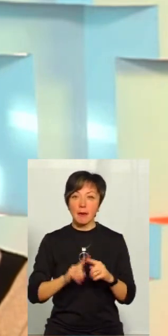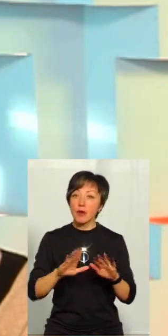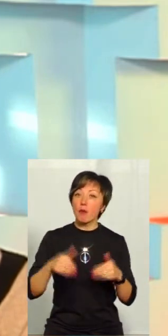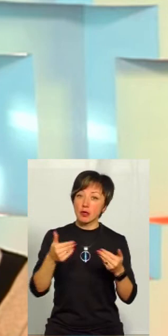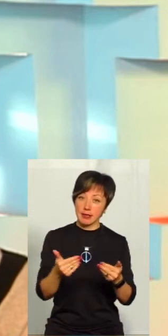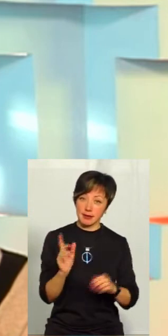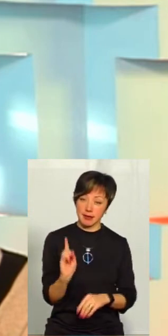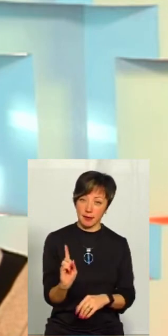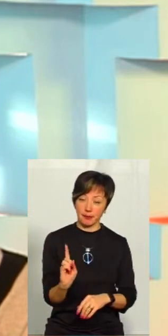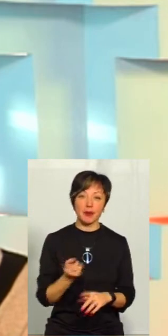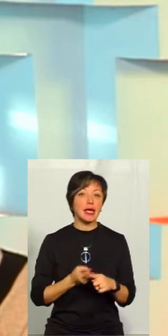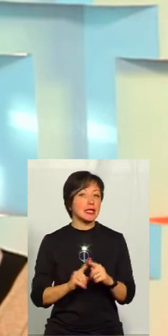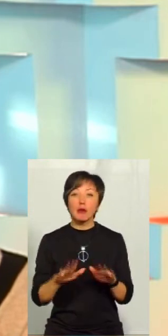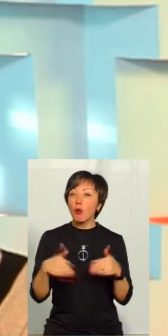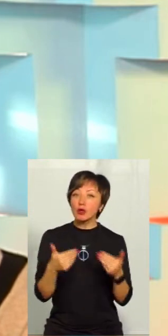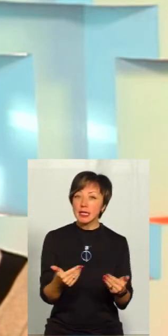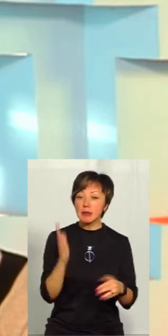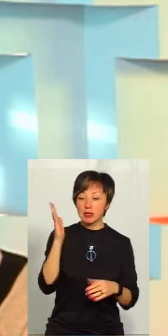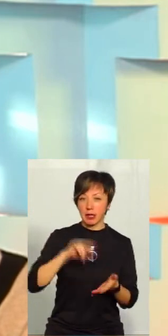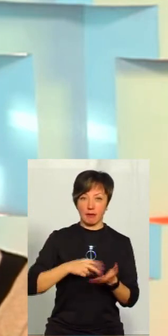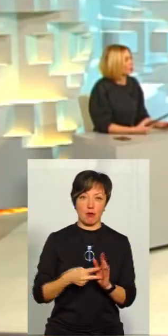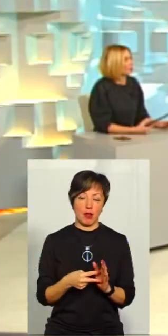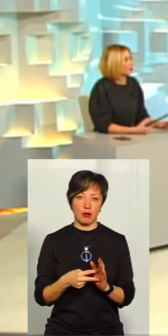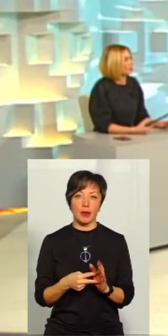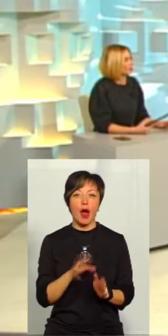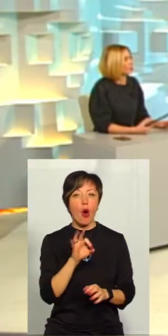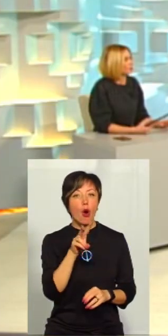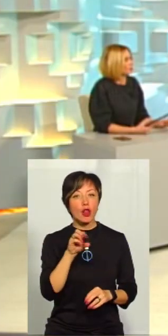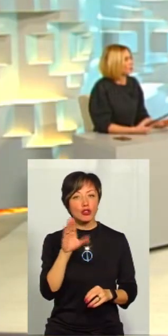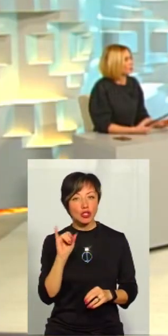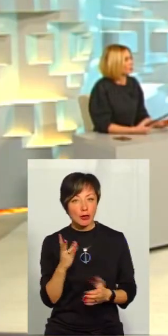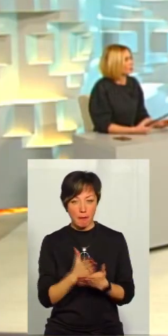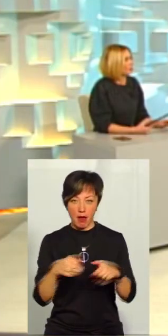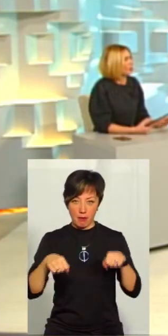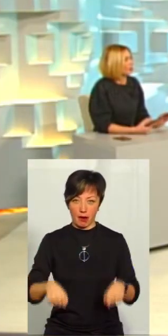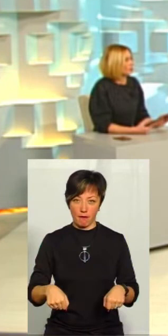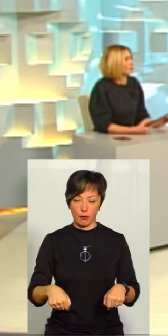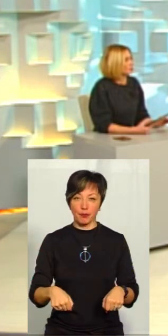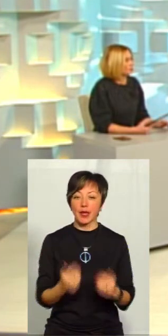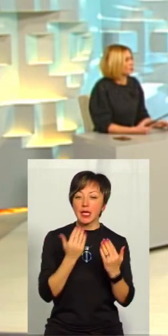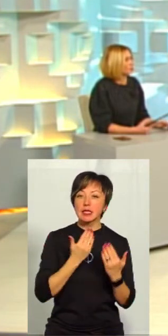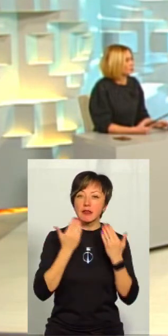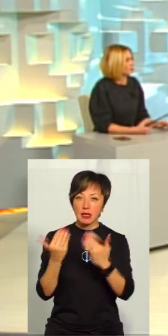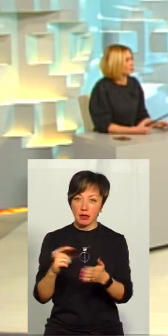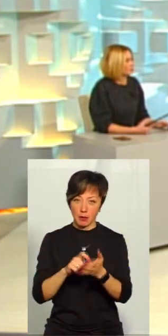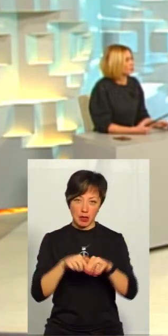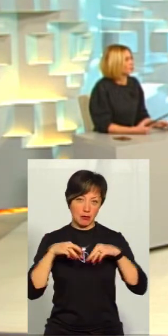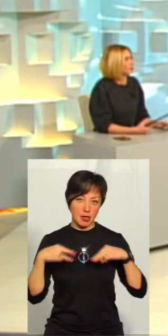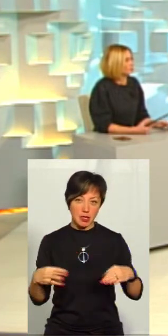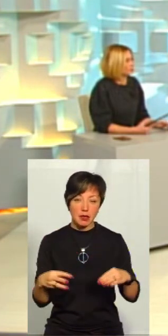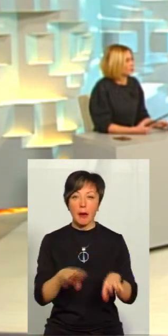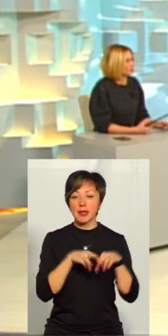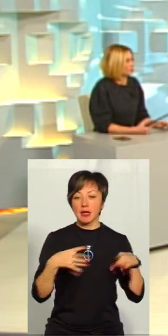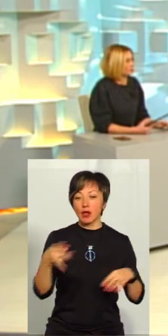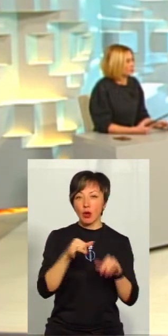пропозиція. Тобто, це пропозиція перспективного плану. Олешин має право звертатися в Кабінет міністрів,